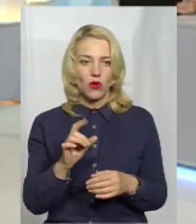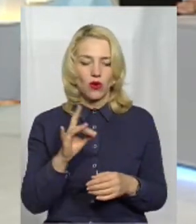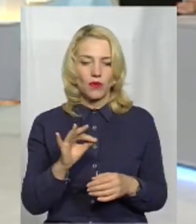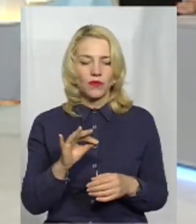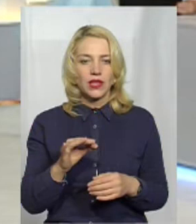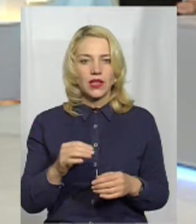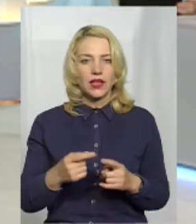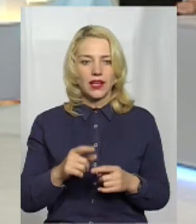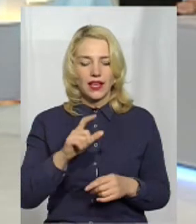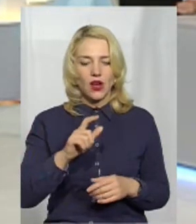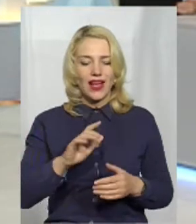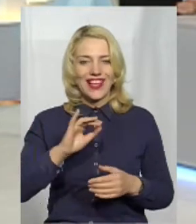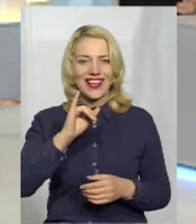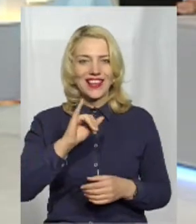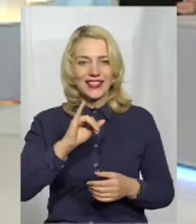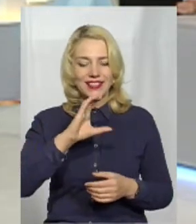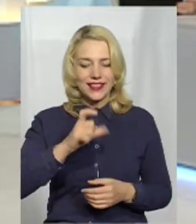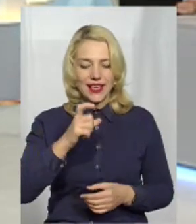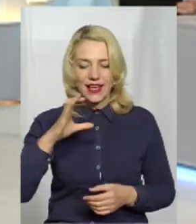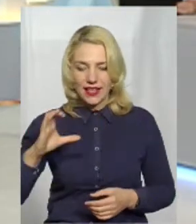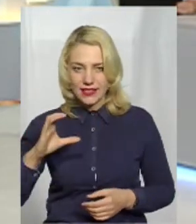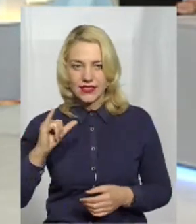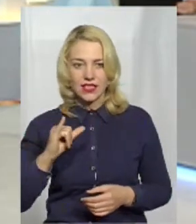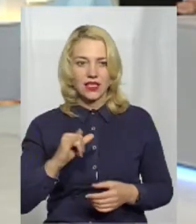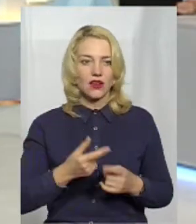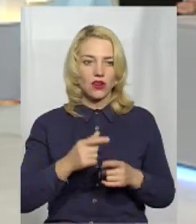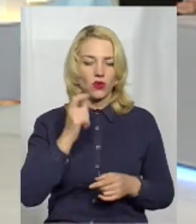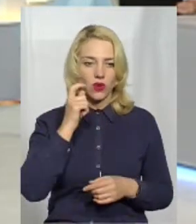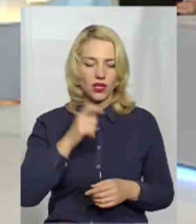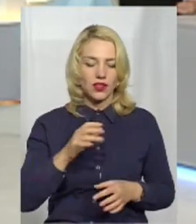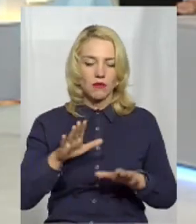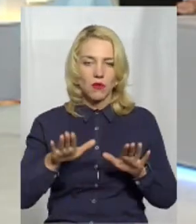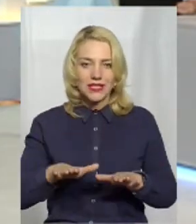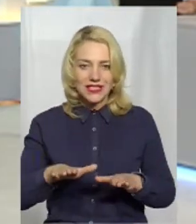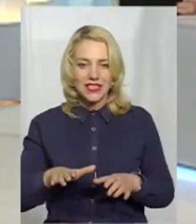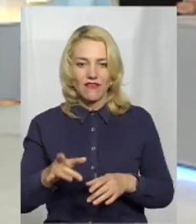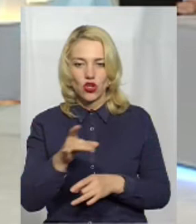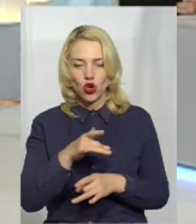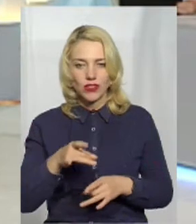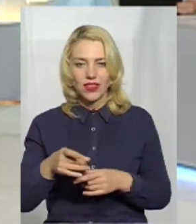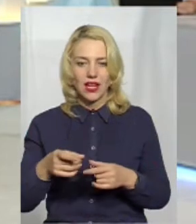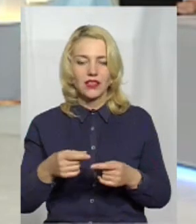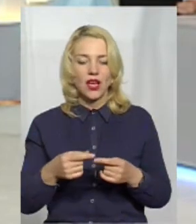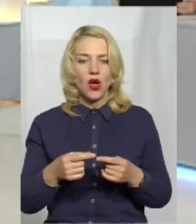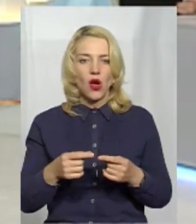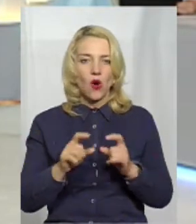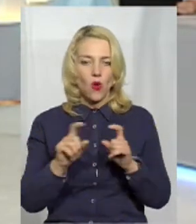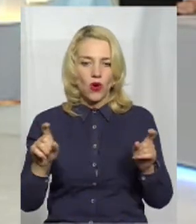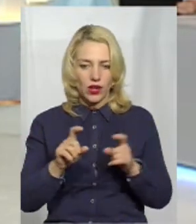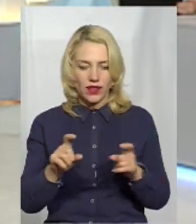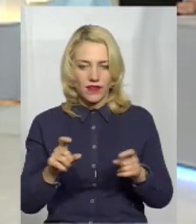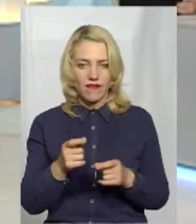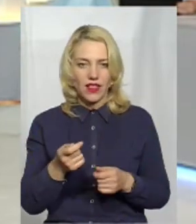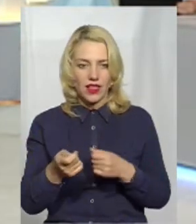угоди України з ЄС, про роль місцевих і регіональних органів влади. Тому всі проєкти були цікаві, всі були